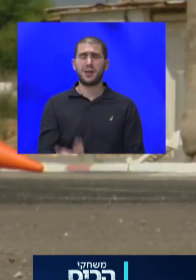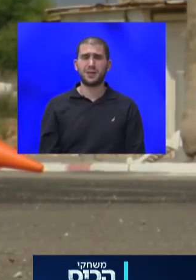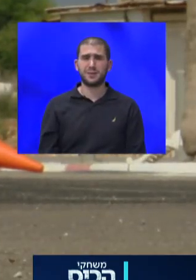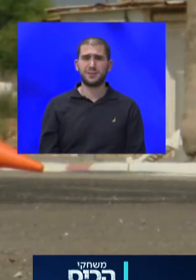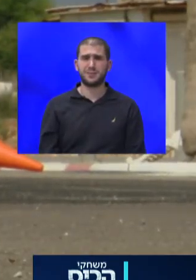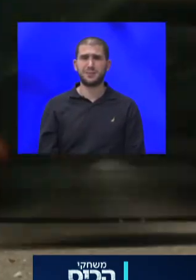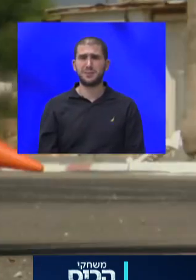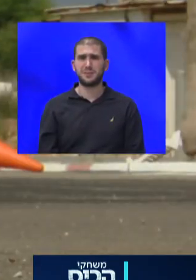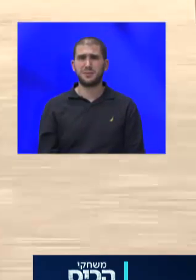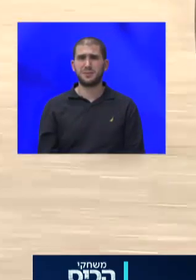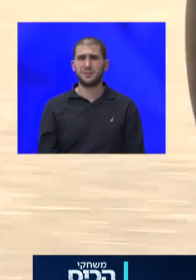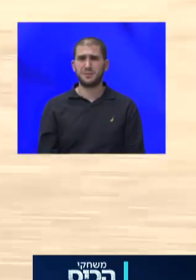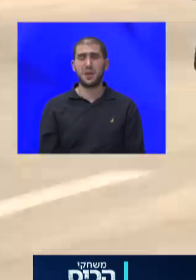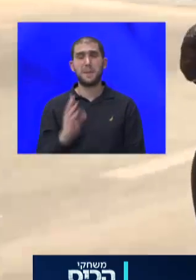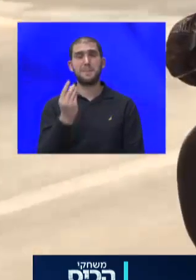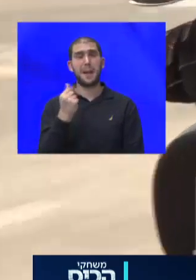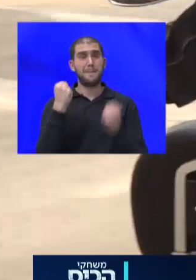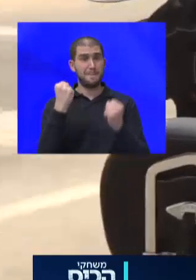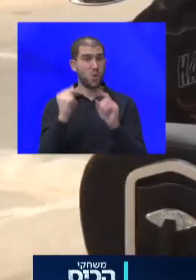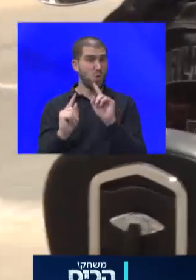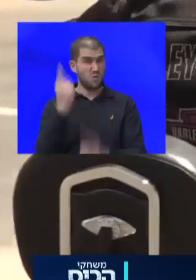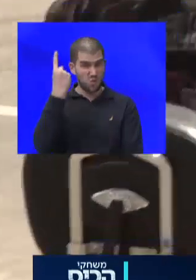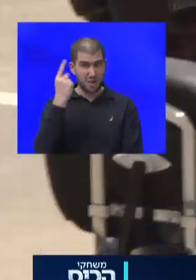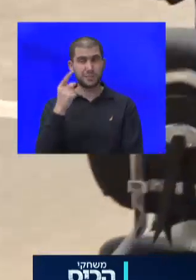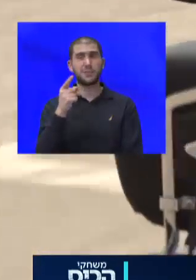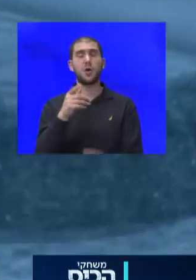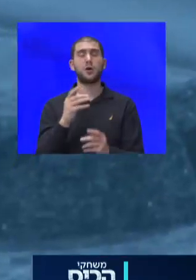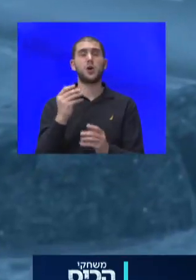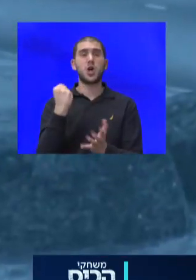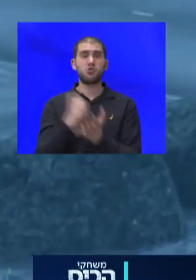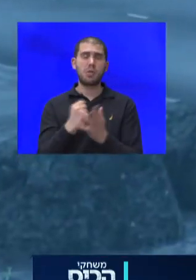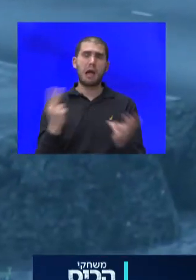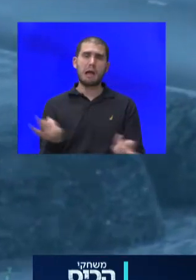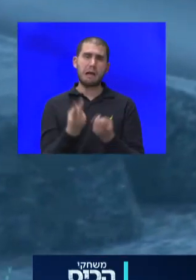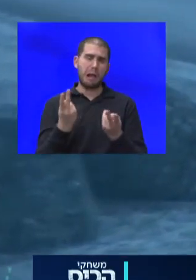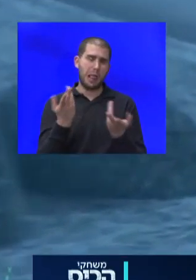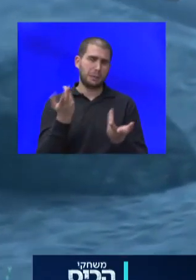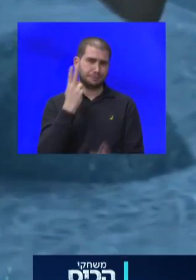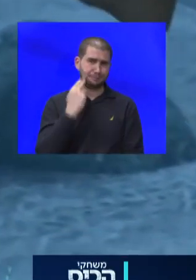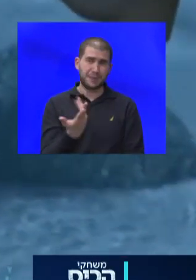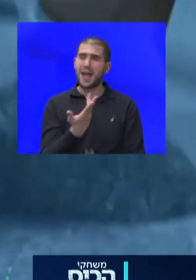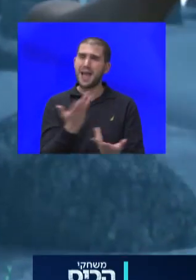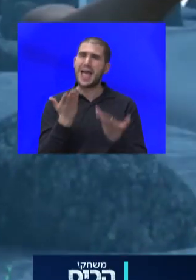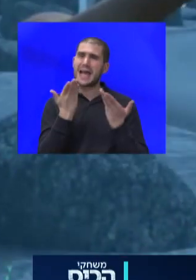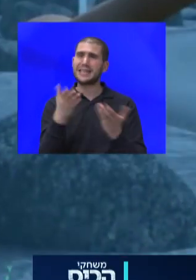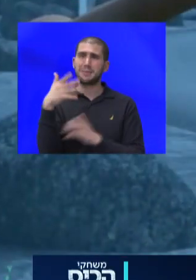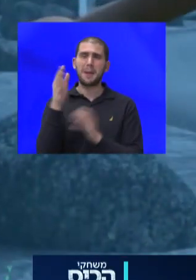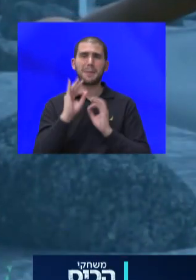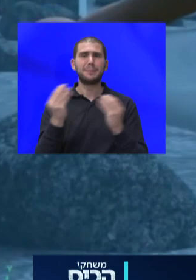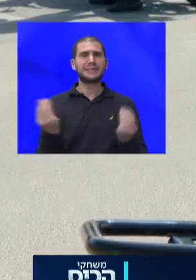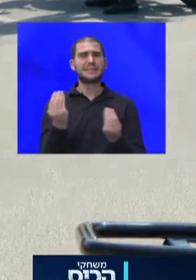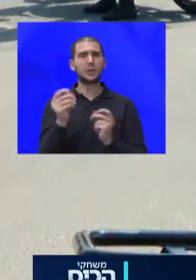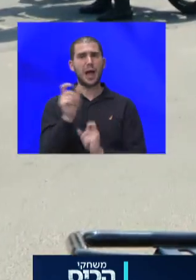בולוד מחירה ביטוח גבוהים, הוצאת הרישיון קלה באופן שערורייתי, ואין עזרה של המדינה בציוד מגן וקורסים